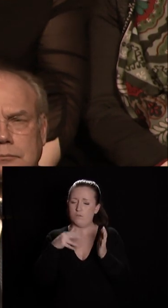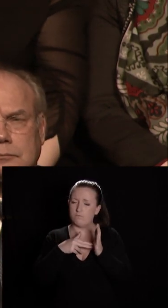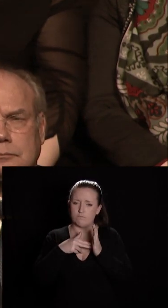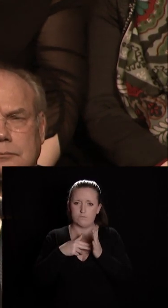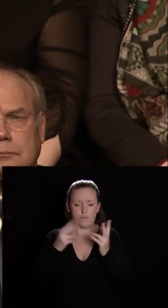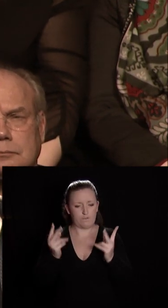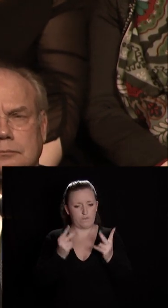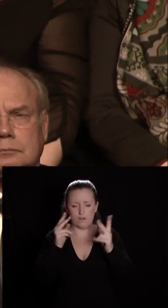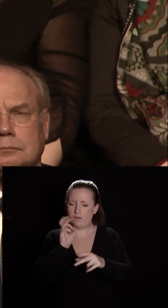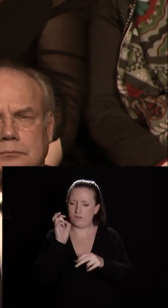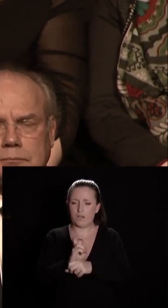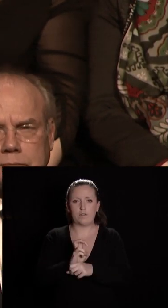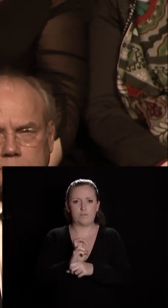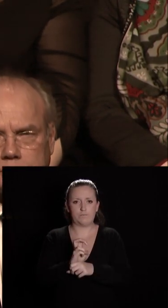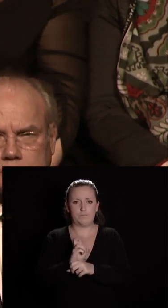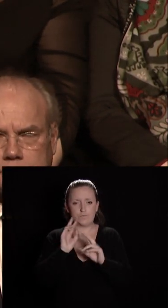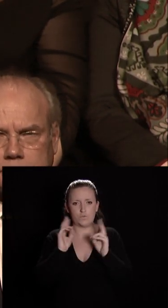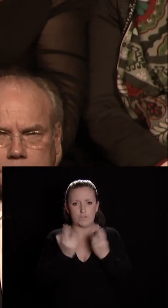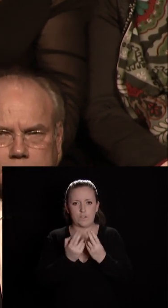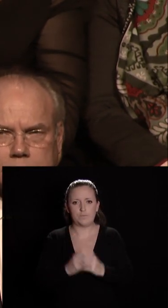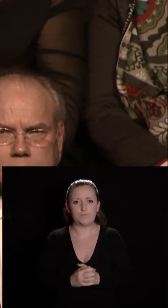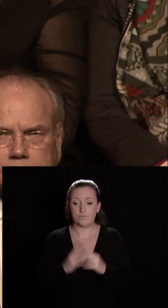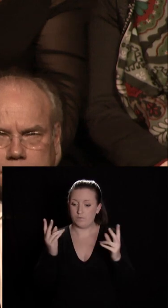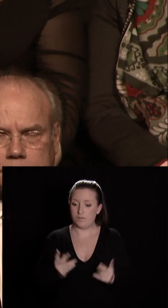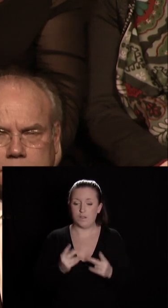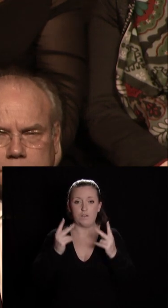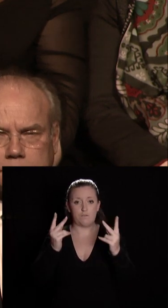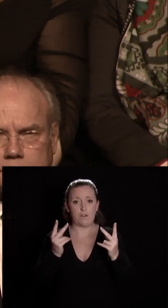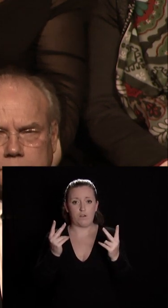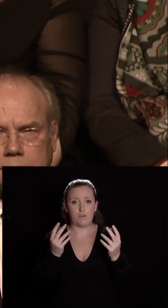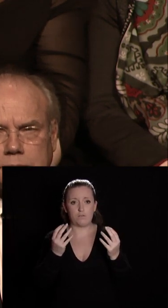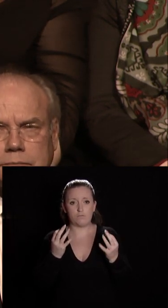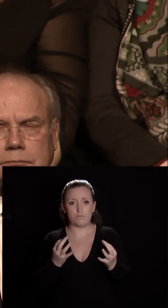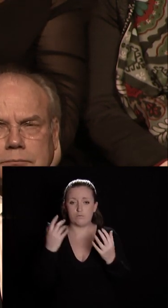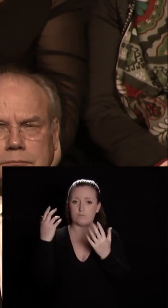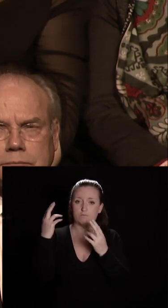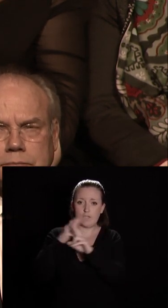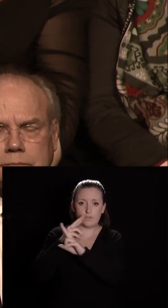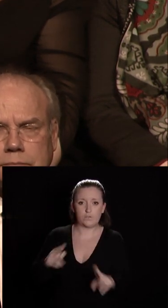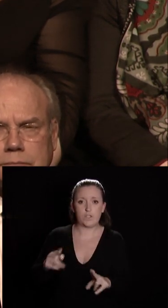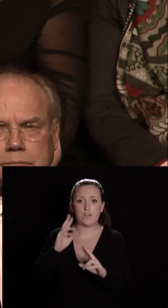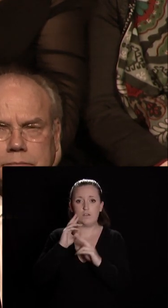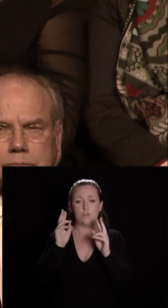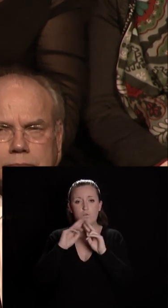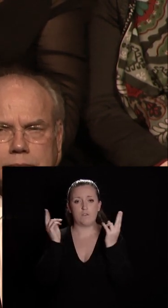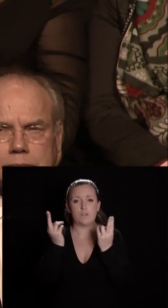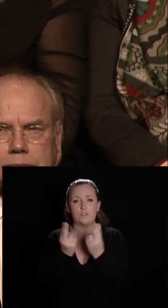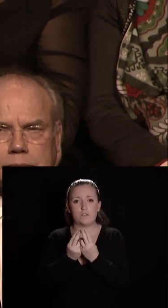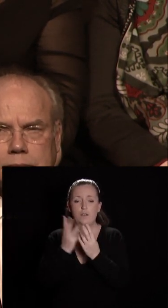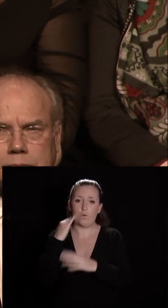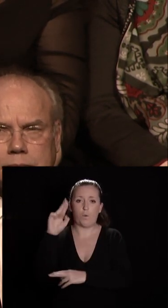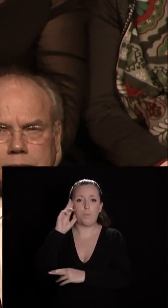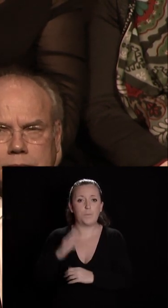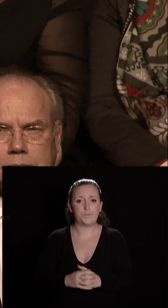nos valeurs universelles nos valeurs c'est avec constance l'internationalisme l'universalisme et l'Europe